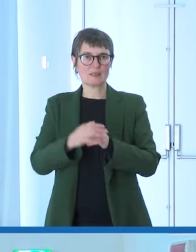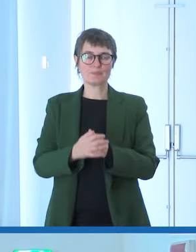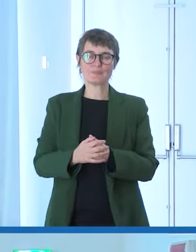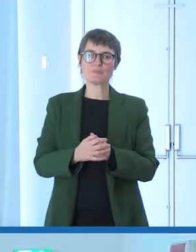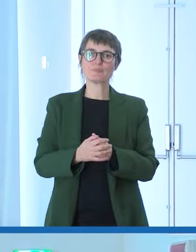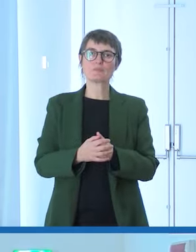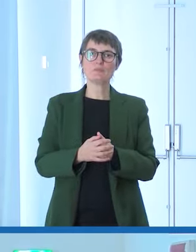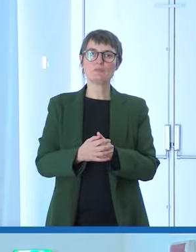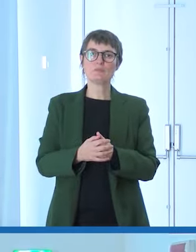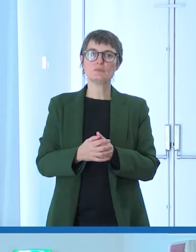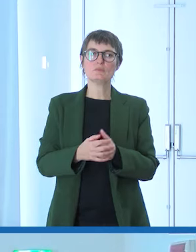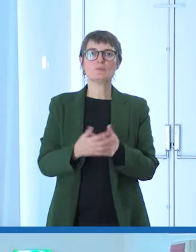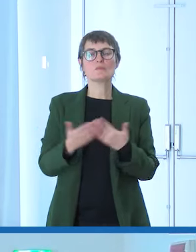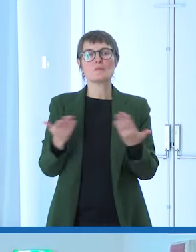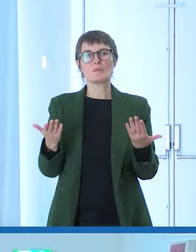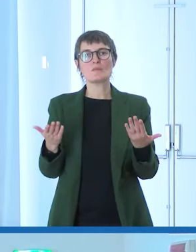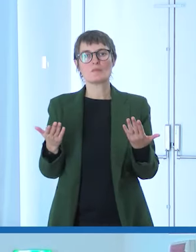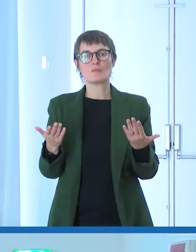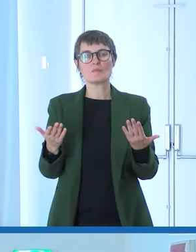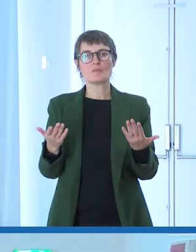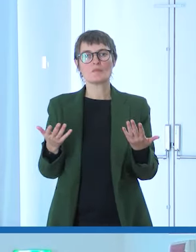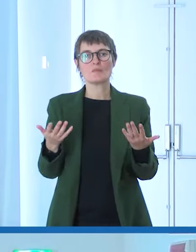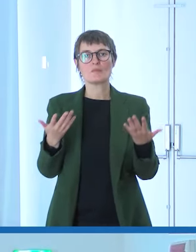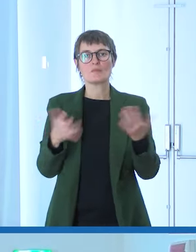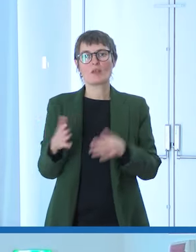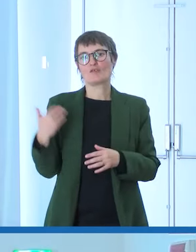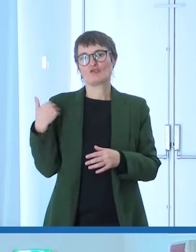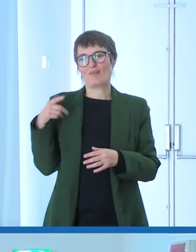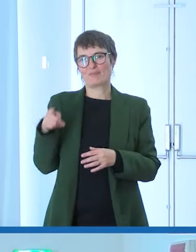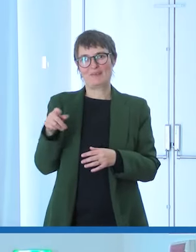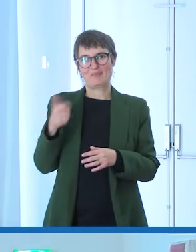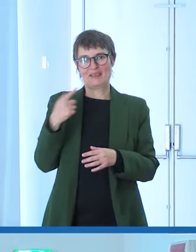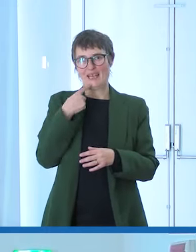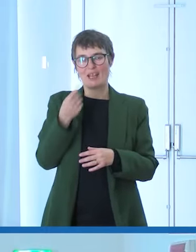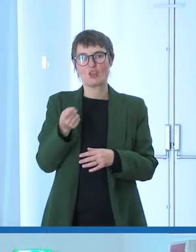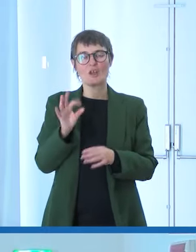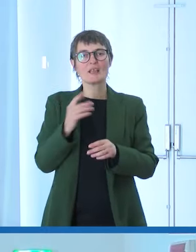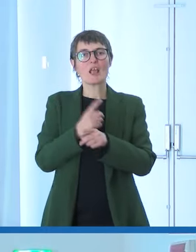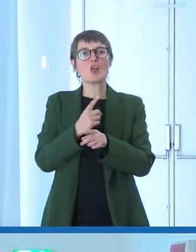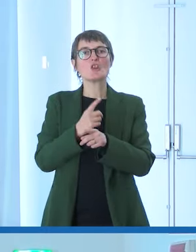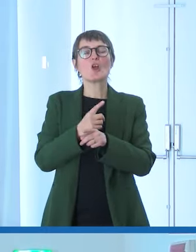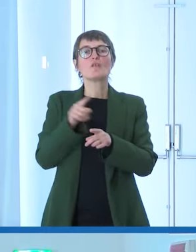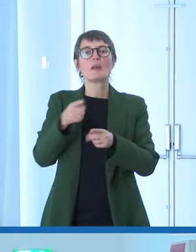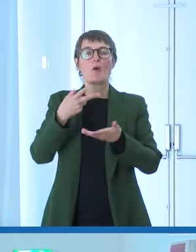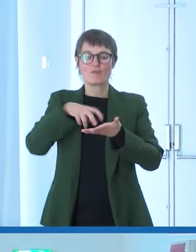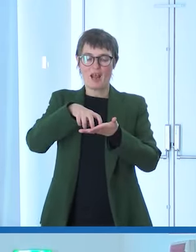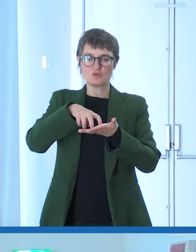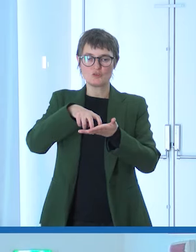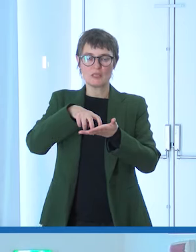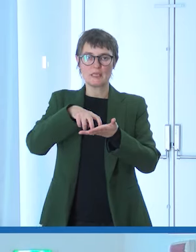Dovremmo considerare, l'ha detto prima Nico, la fragilità non più come un limite.